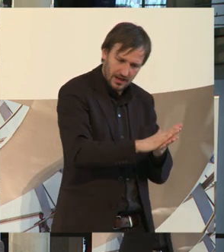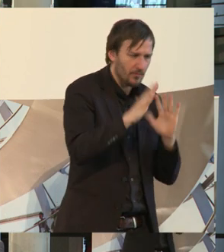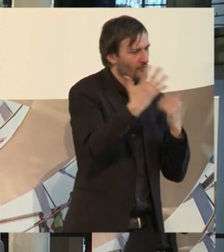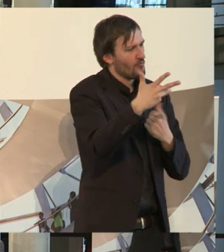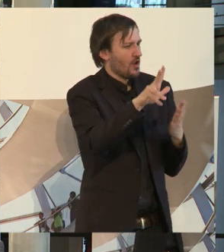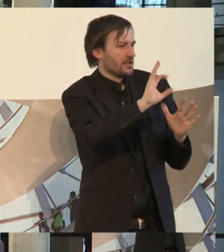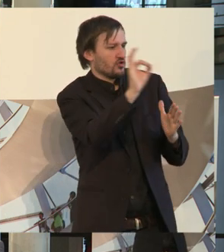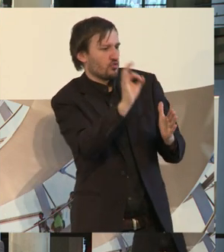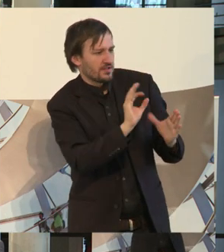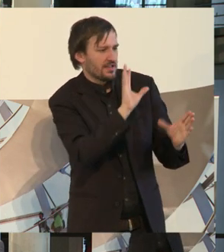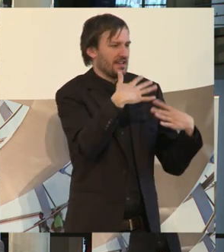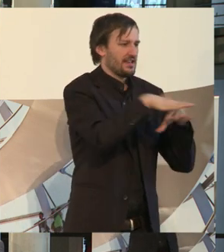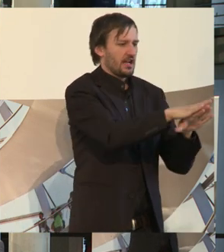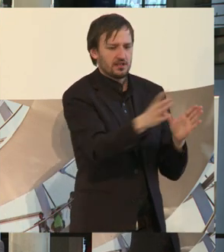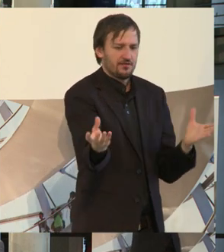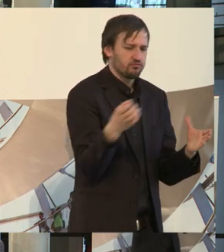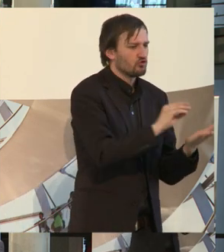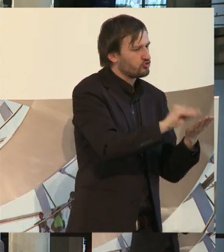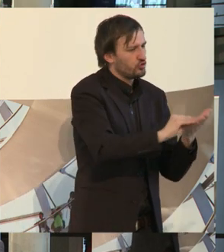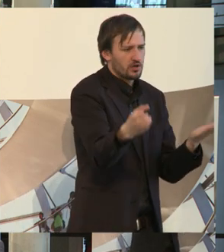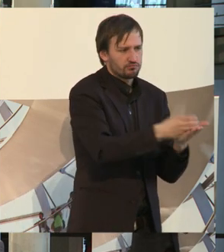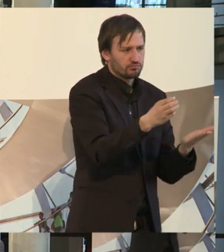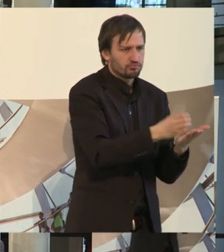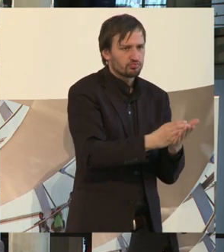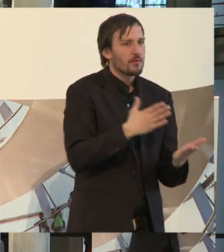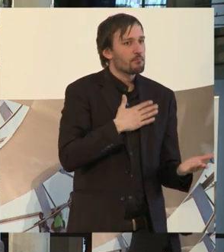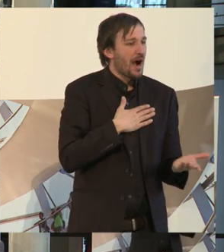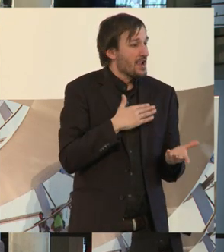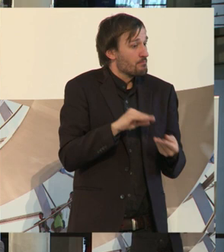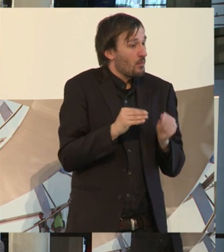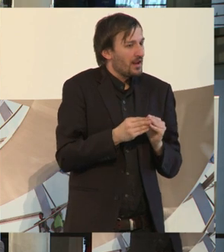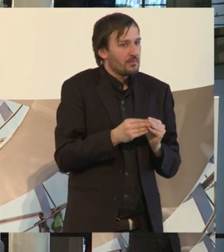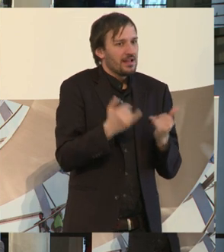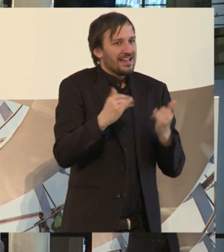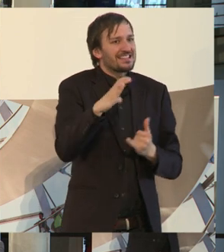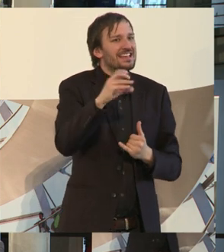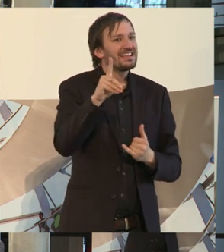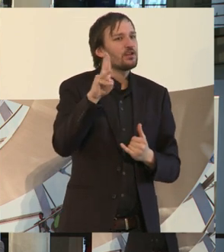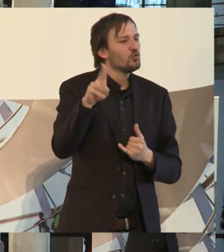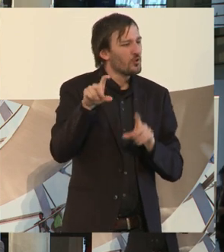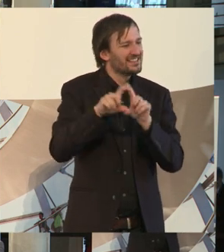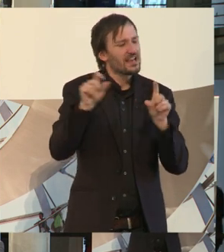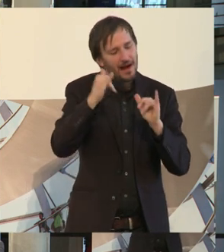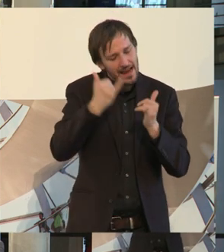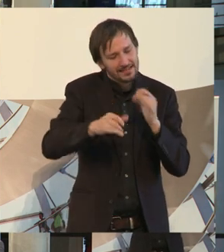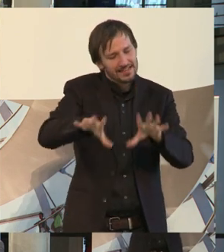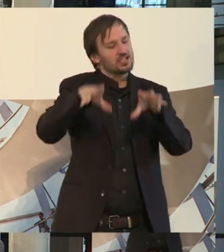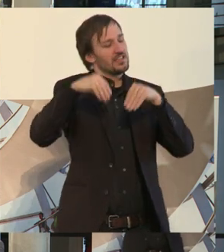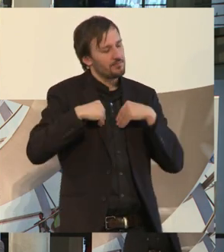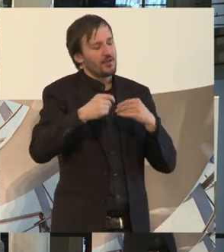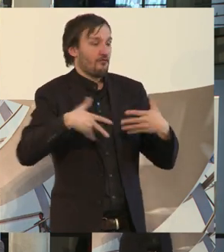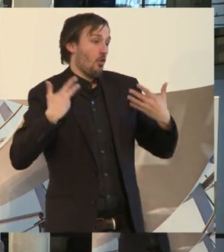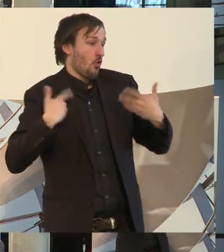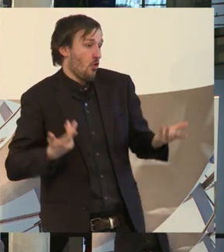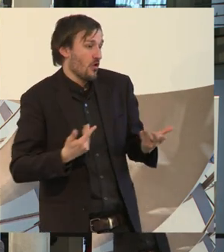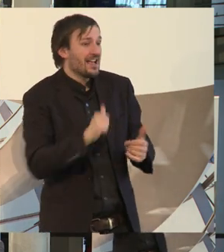Mein Problem, oder ich habe mich gefreut, dass die CDU das Thema aufgreift. Wir kommen in Jena an ein